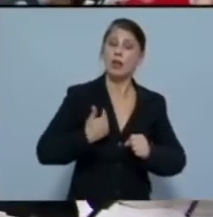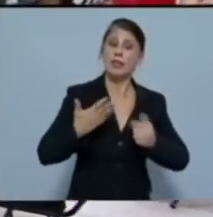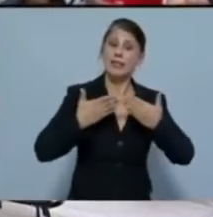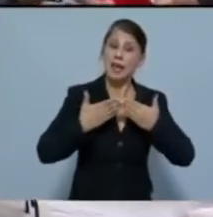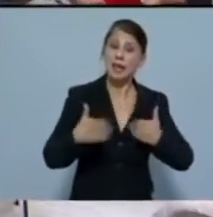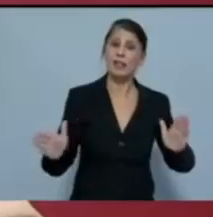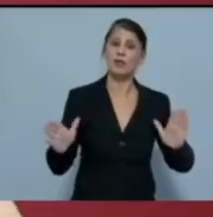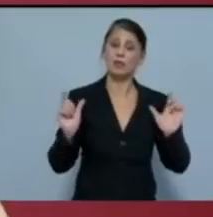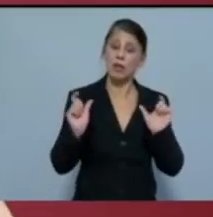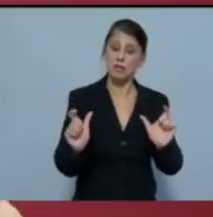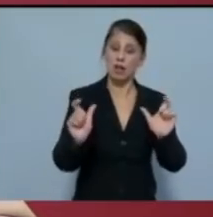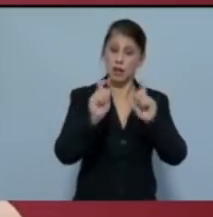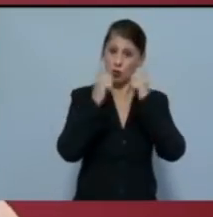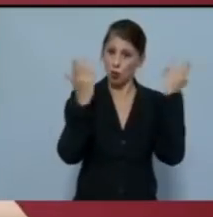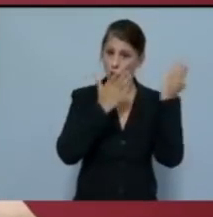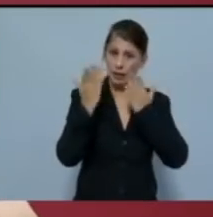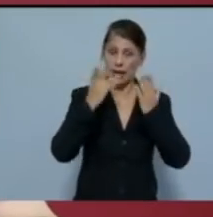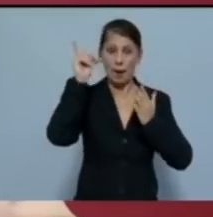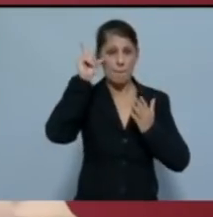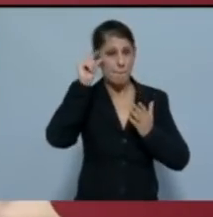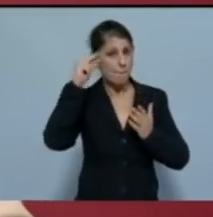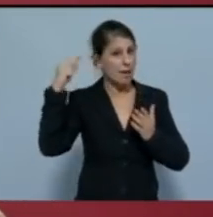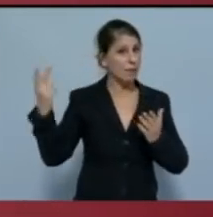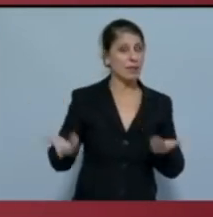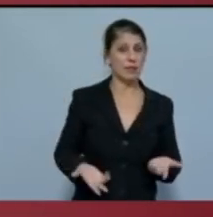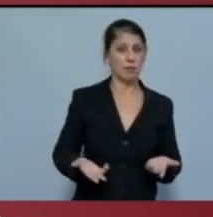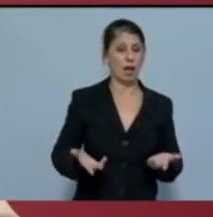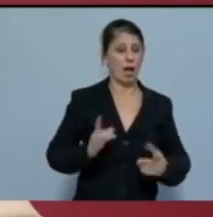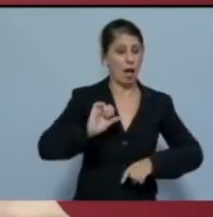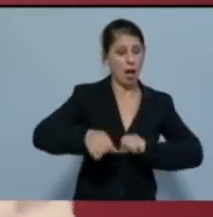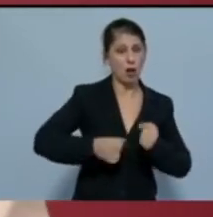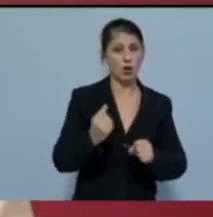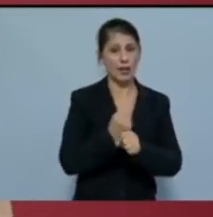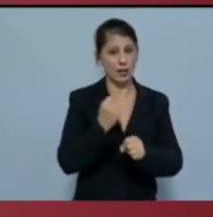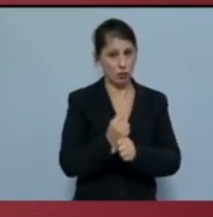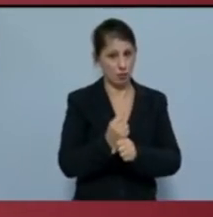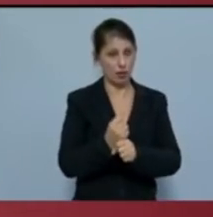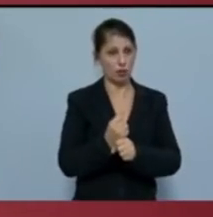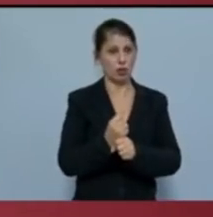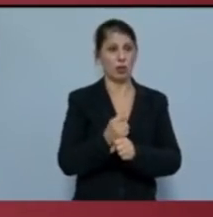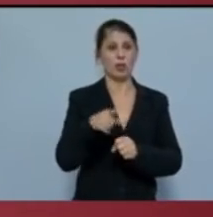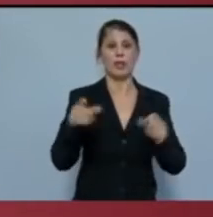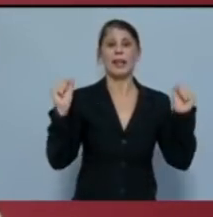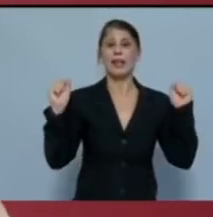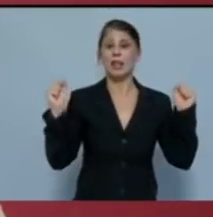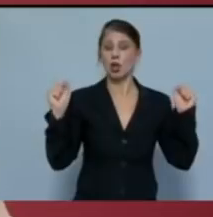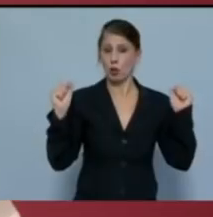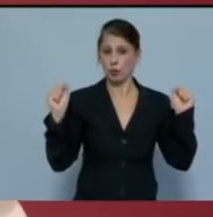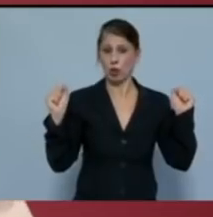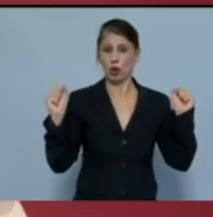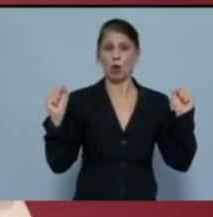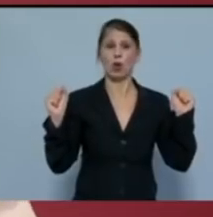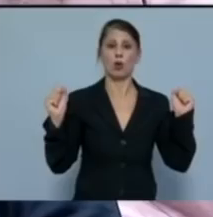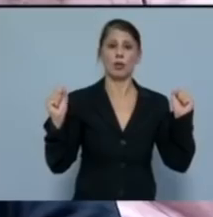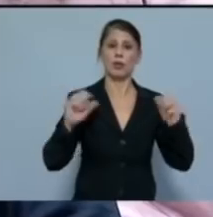ανοίξουν με ασφάλεια τα σχολεία, τα πανεπιστήμια, οι αγώνες των εργαζομένων και των υγειονομικών για την